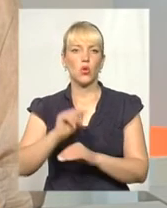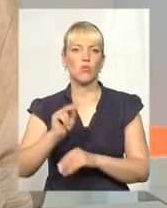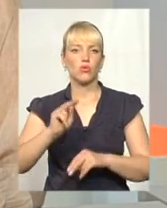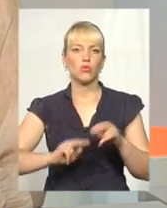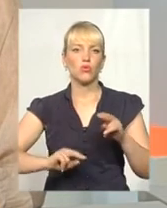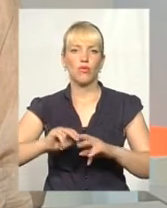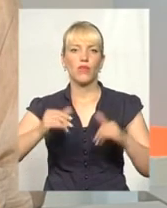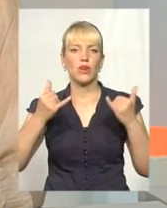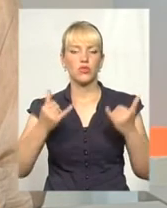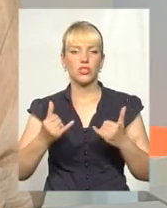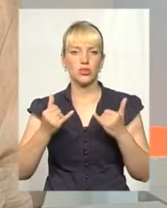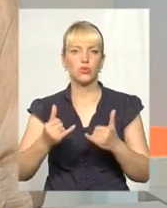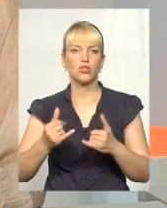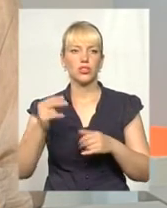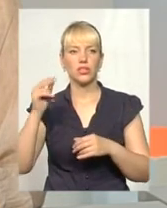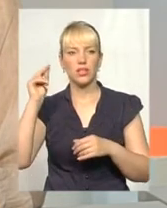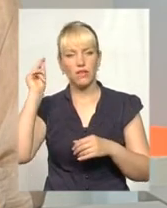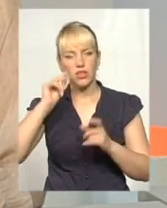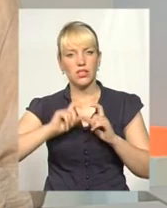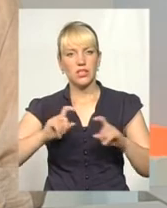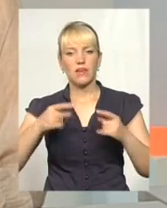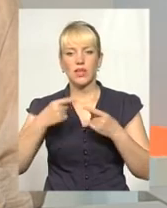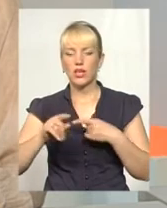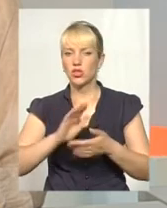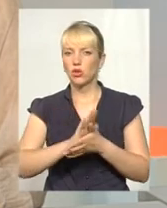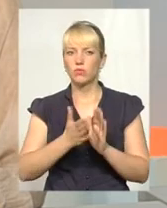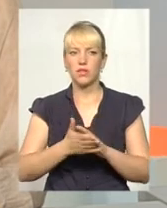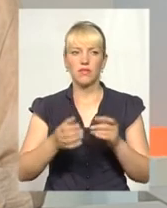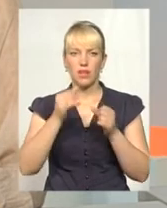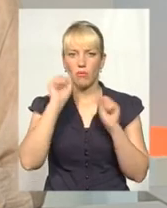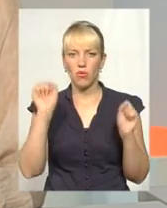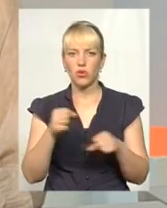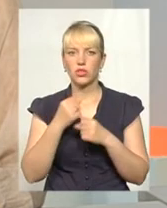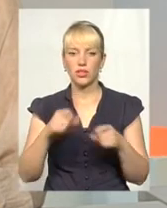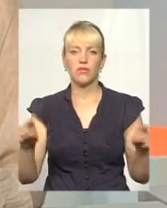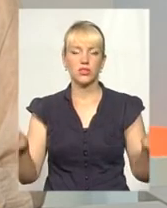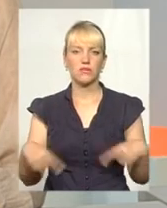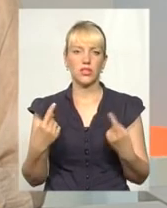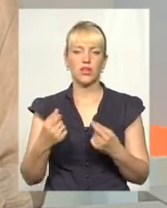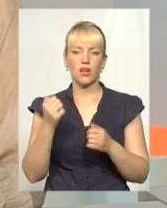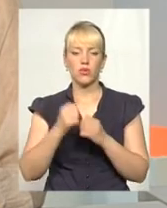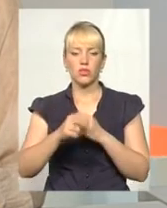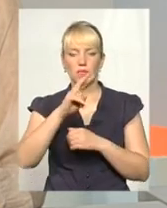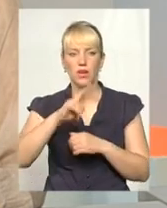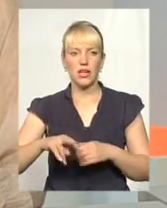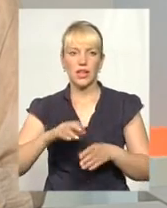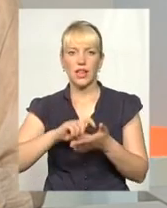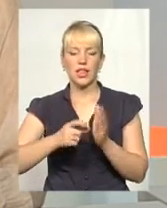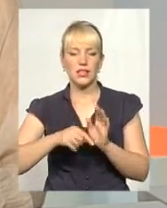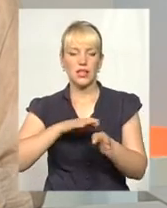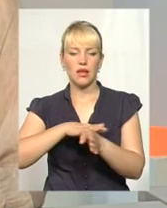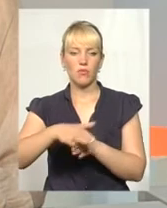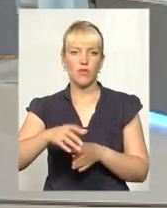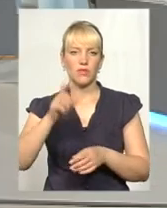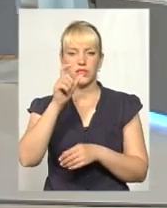існуючих навчальних закладів, тому що за інших обставин неможливо створити на кожній паралелі класи з наповністю 20